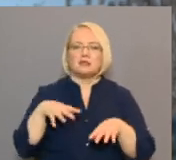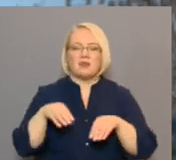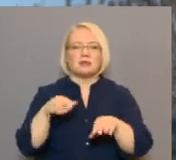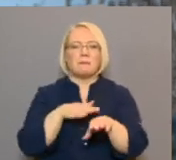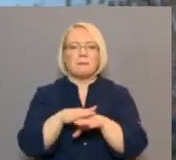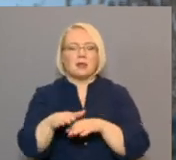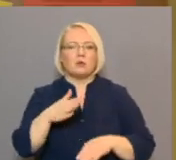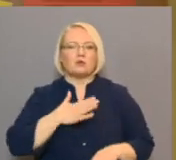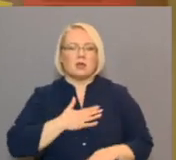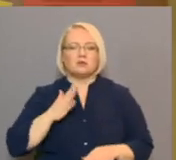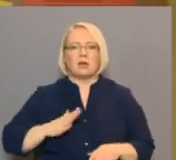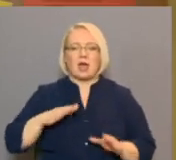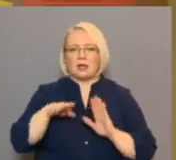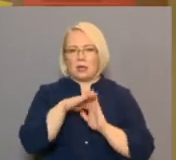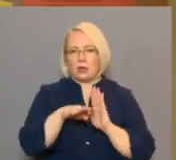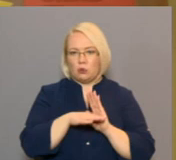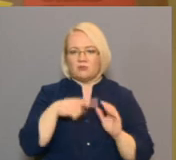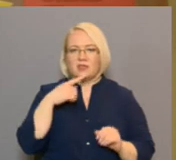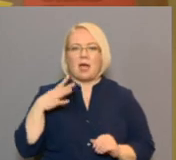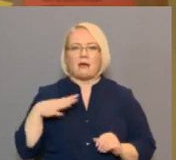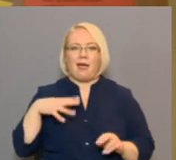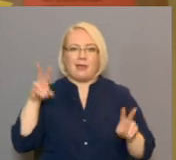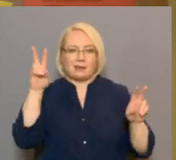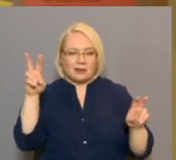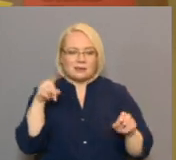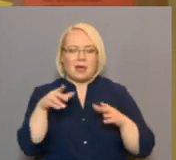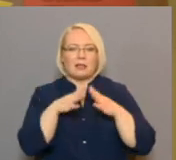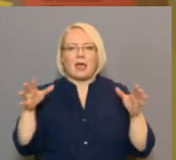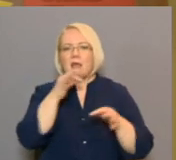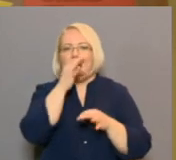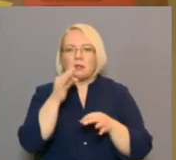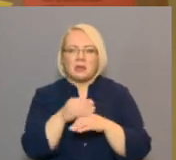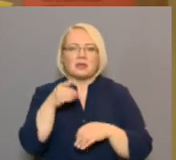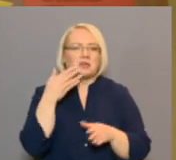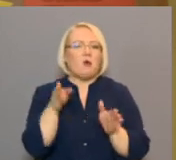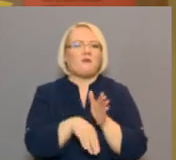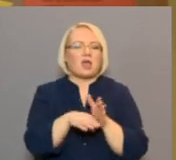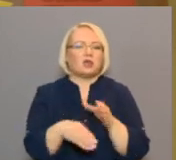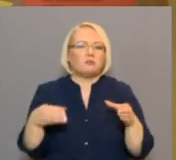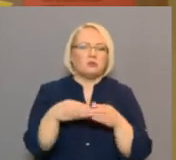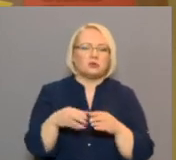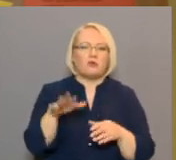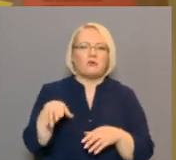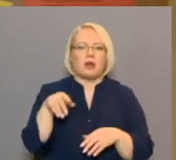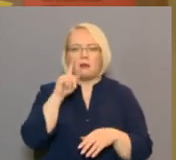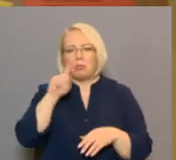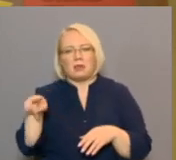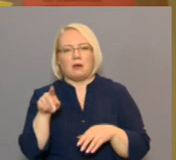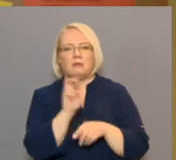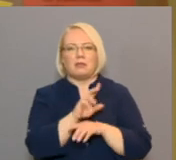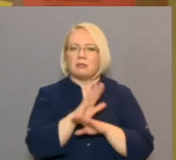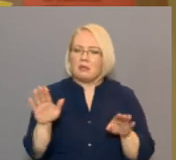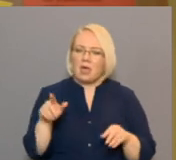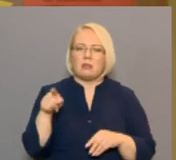gaidu likumus. Gaidas tas ir liela atbildība un priekš manis tas nav kaut kāds tur vienkārši pulciņš, uz kuru var neiet, neiet. Tas ir ļoti liela